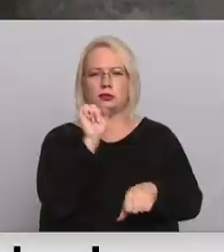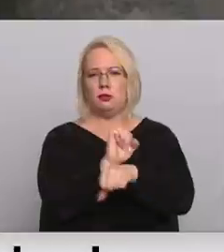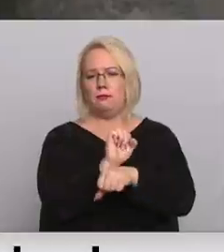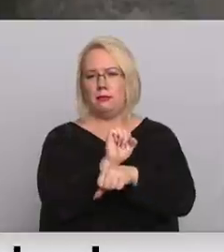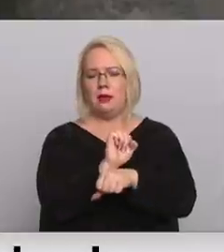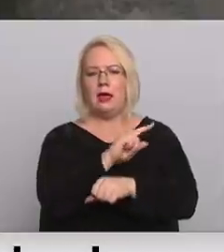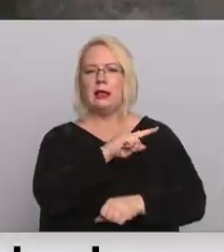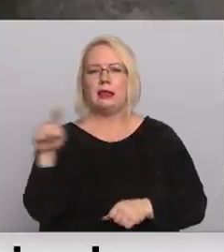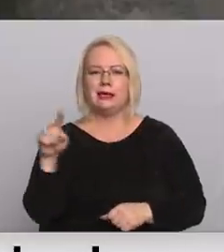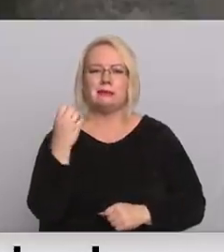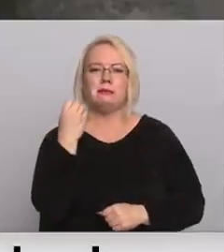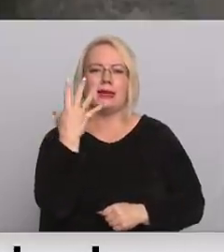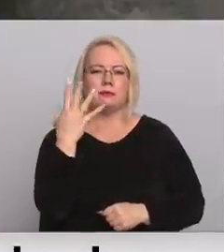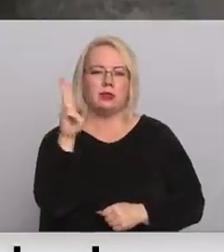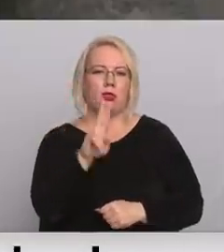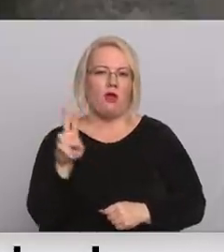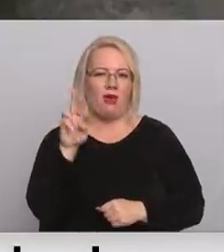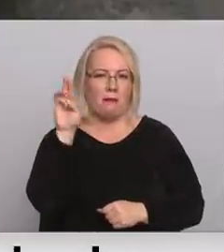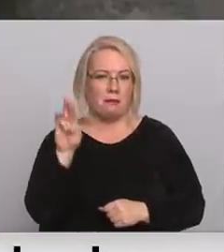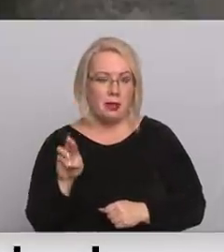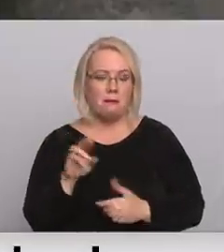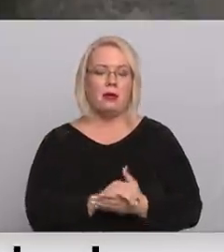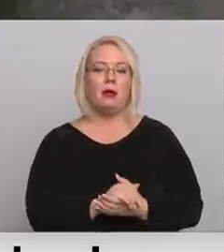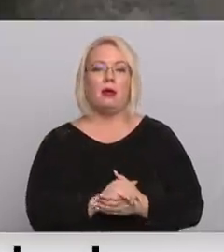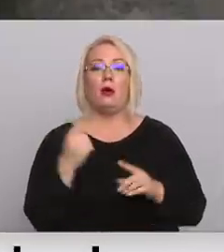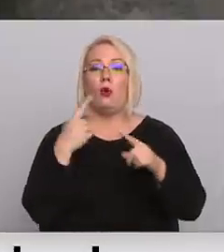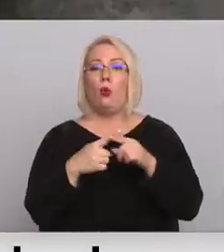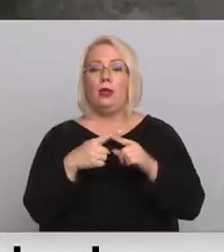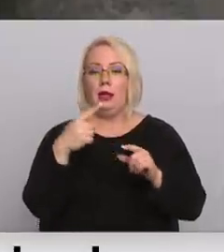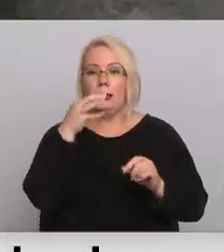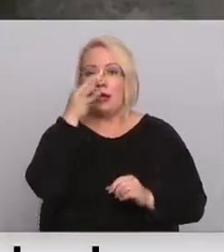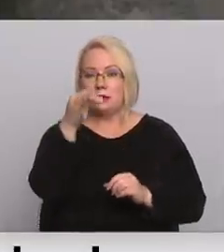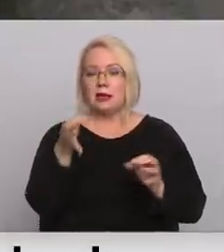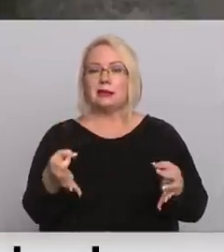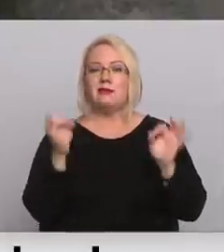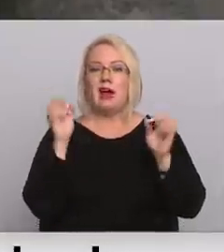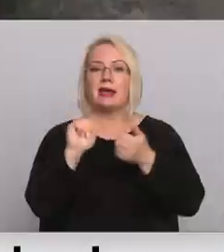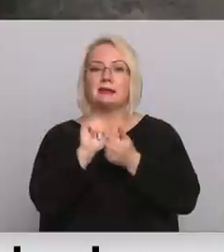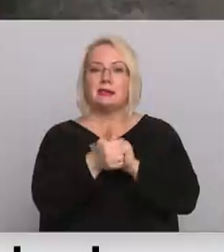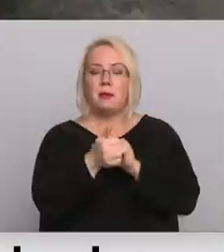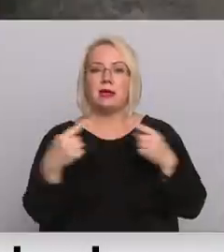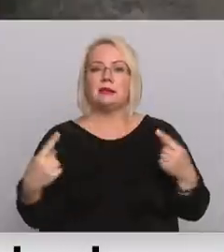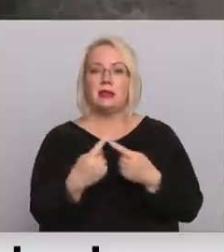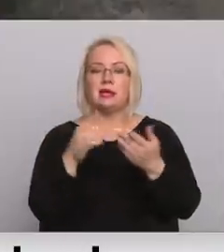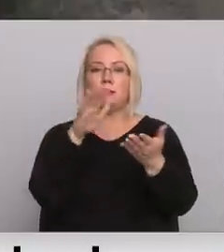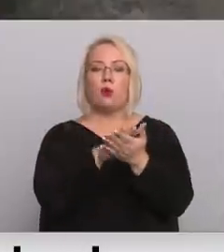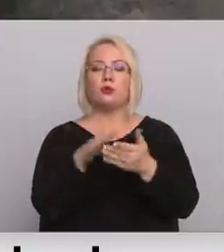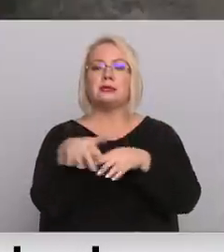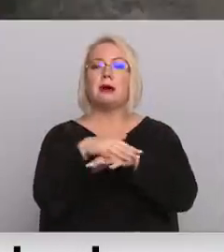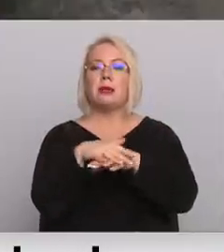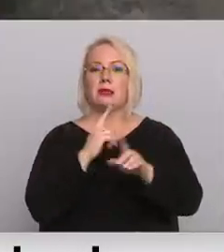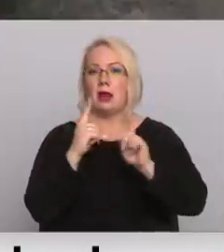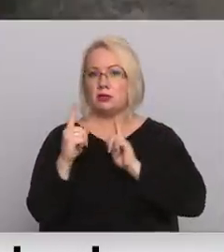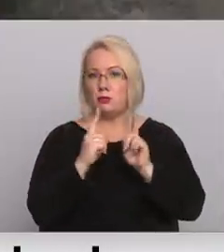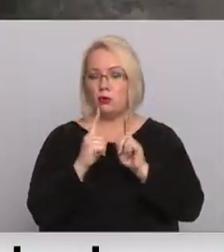vismaz līdz 115. novembrim. Un ir jāsaka arī svarīgas izmaiņas attiecībā uz sabiedrisko transportu,